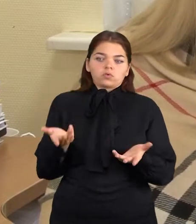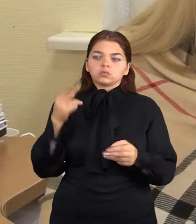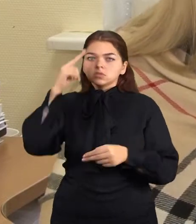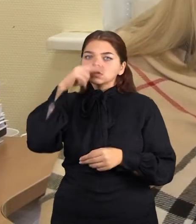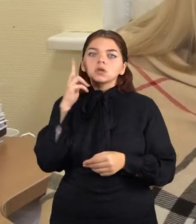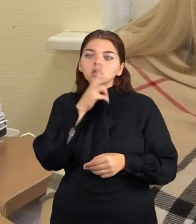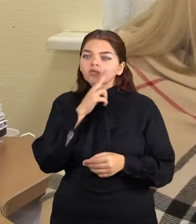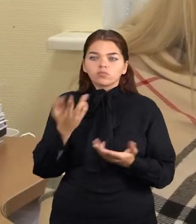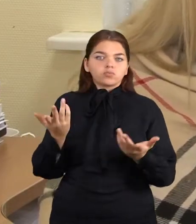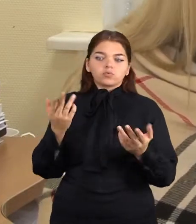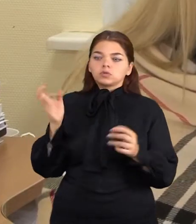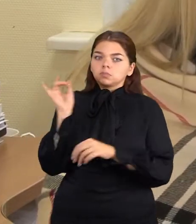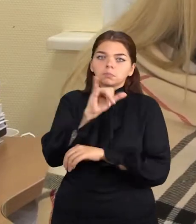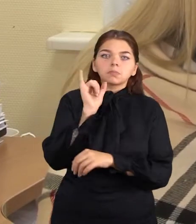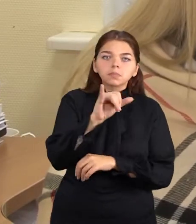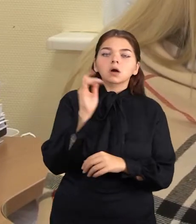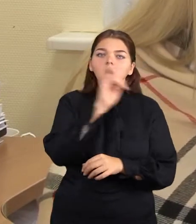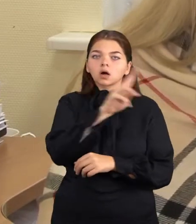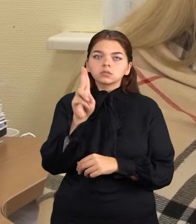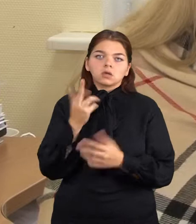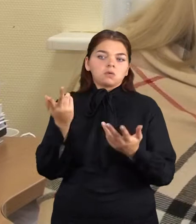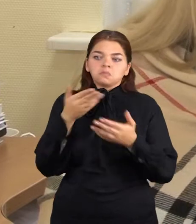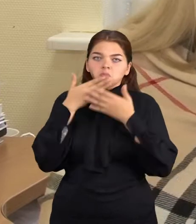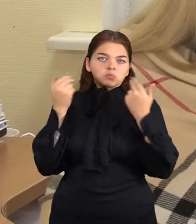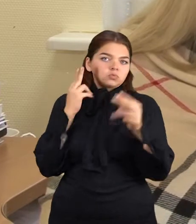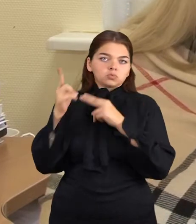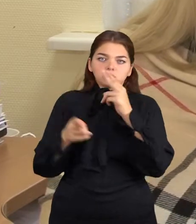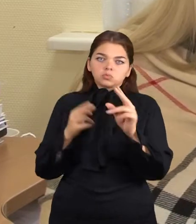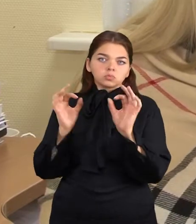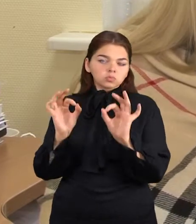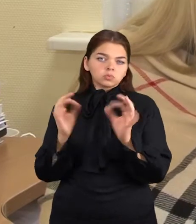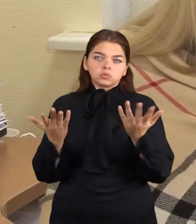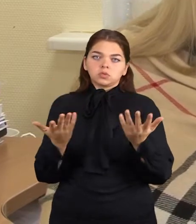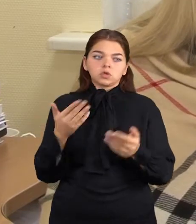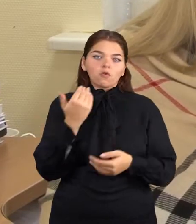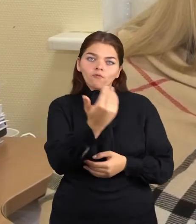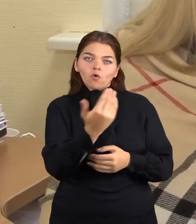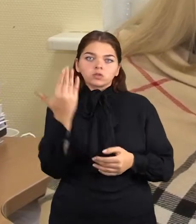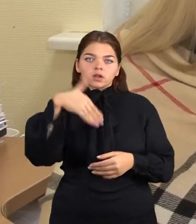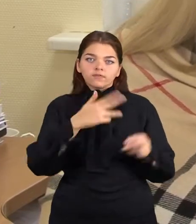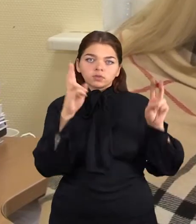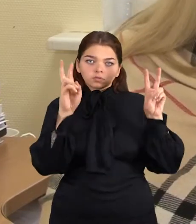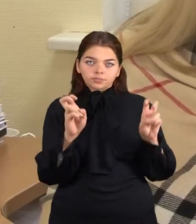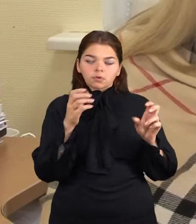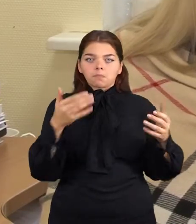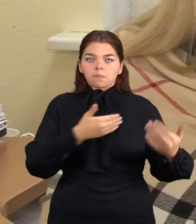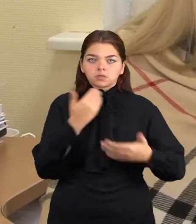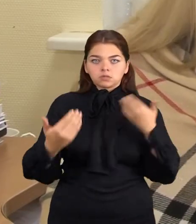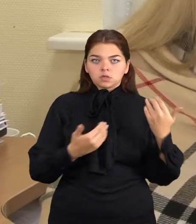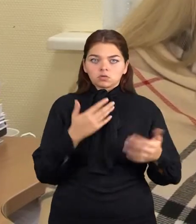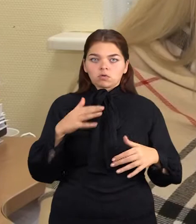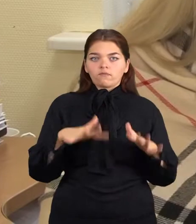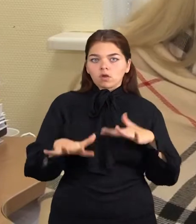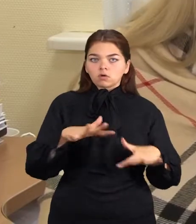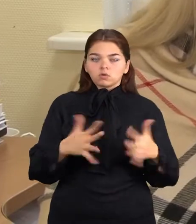iš lankytojų dėl jūsų minimo baseino veiklos ir konkrečiai dėl aštraus su kuvepamo